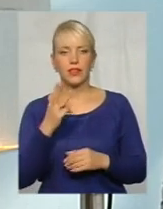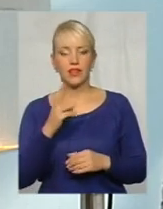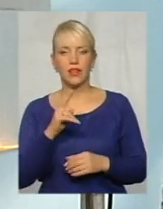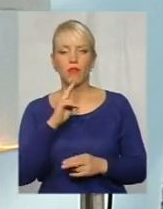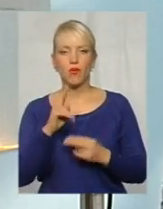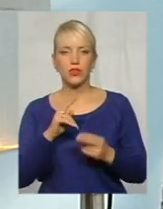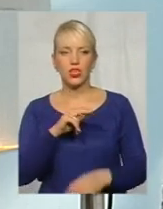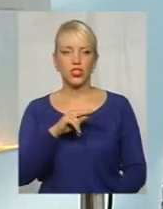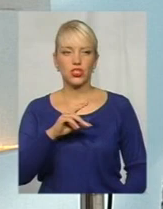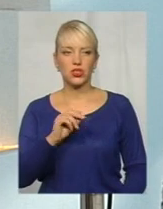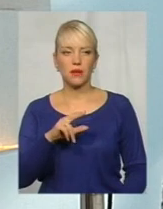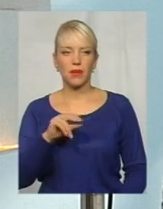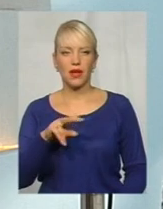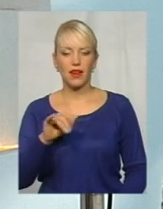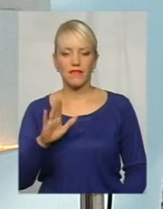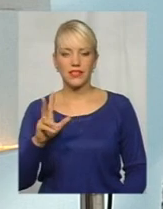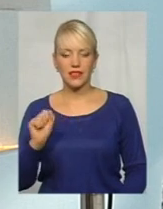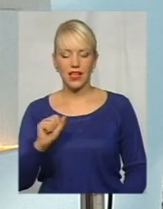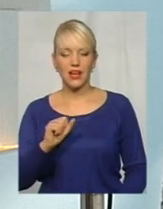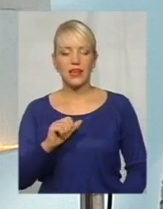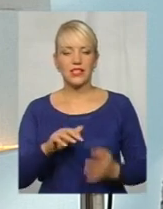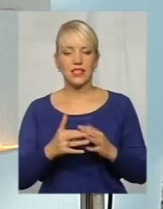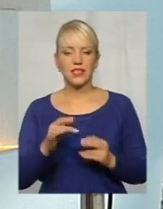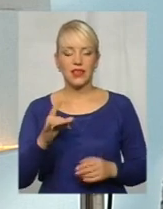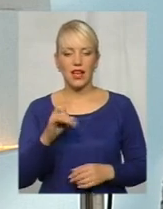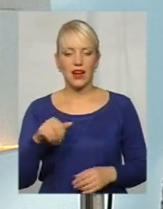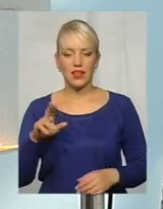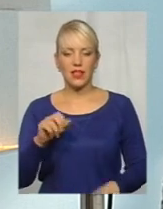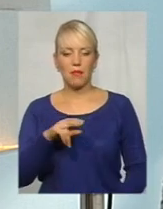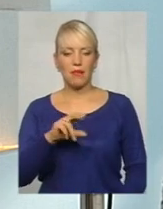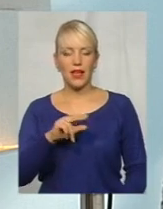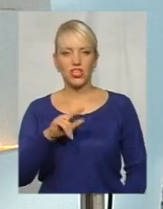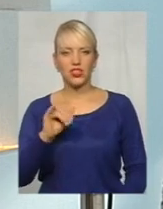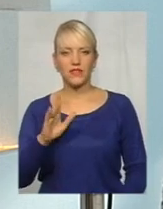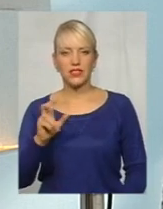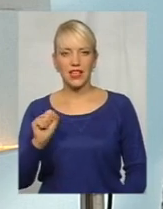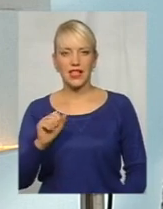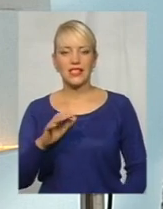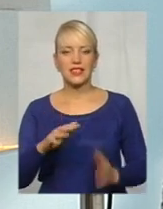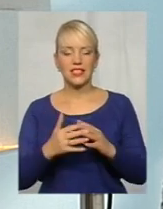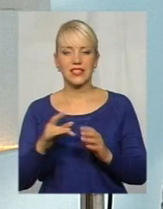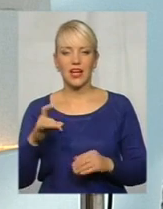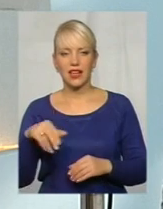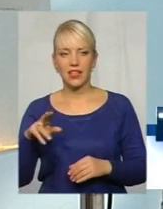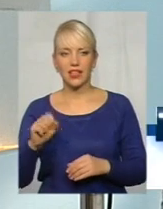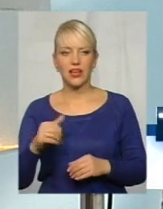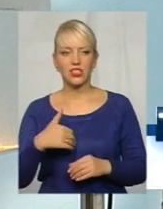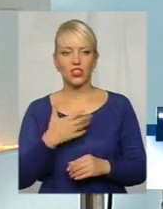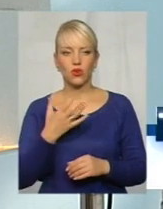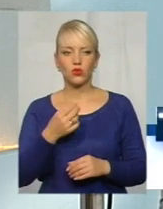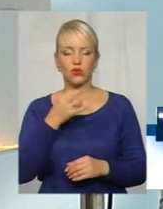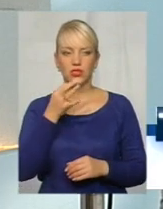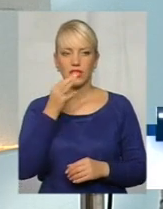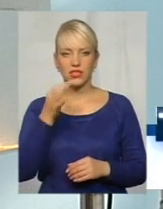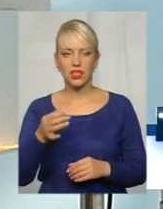Чепелівська сільська рада, Волицька сільська рада та Печівська сільська рада подали позови до суду. Але хочу зазначити,